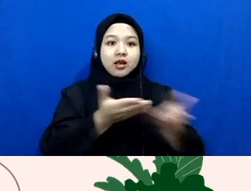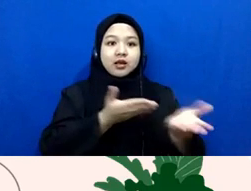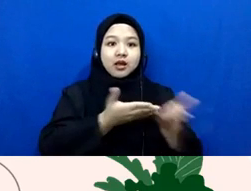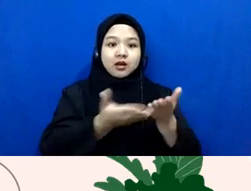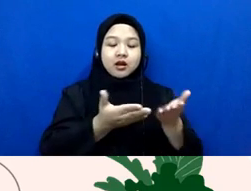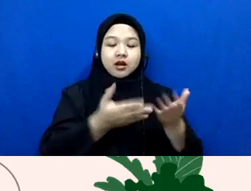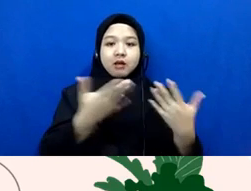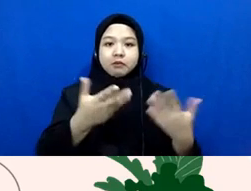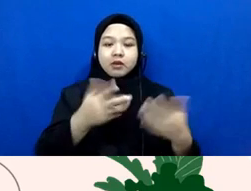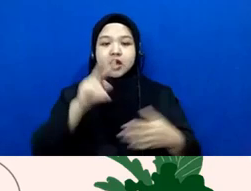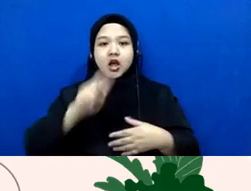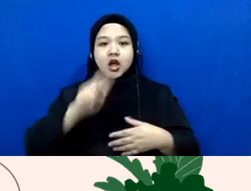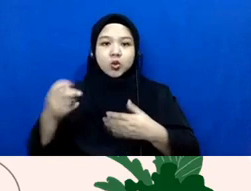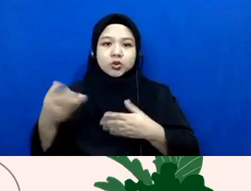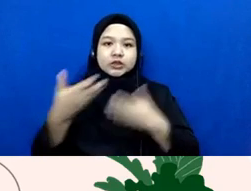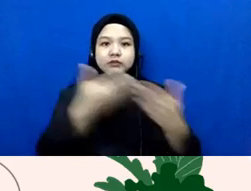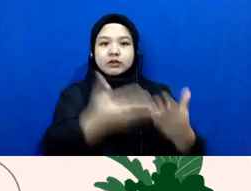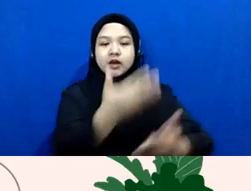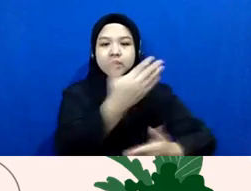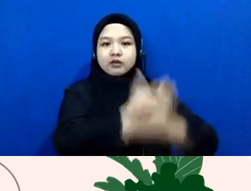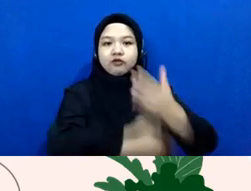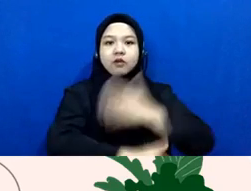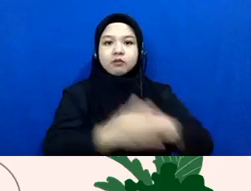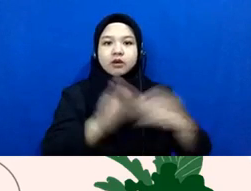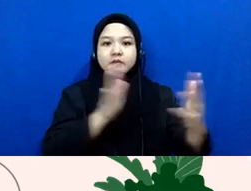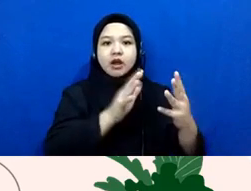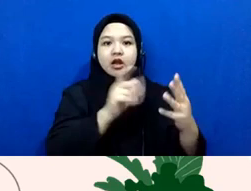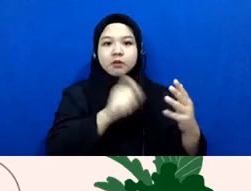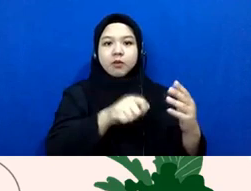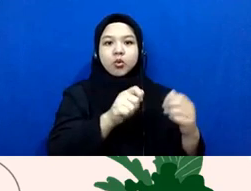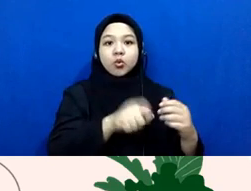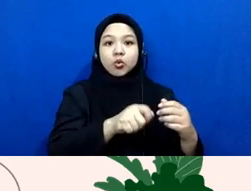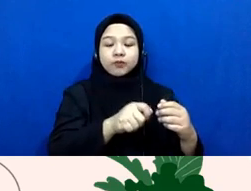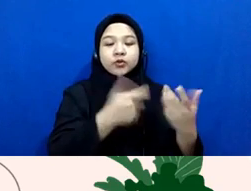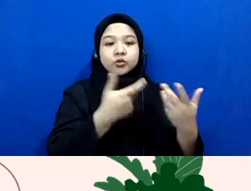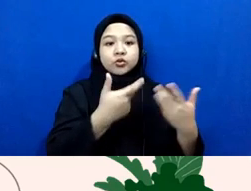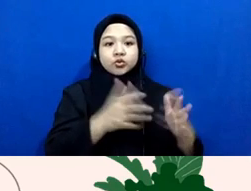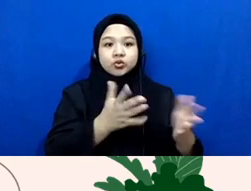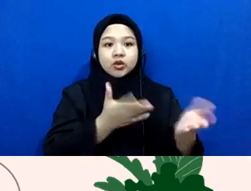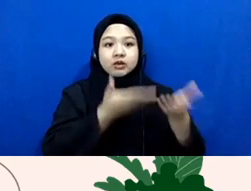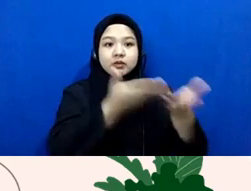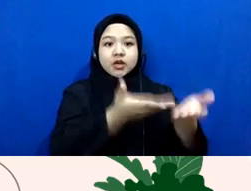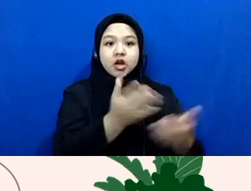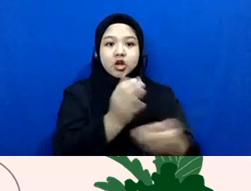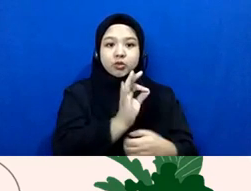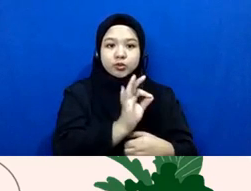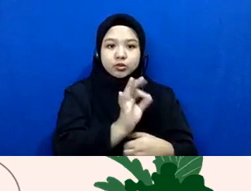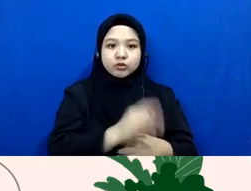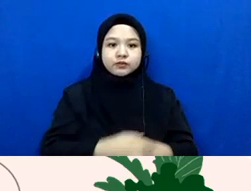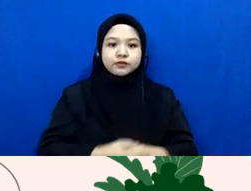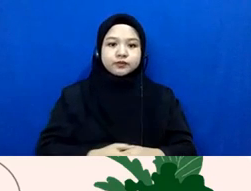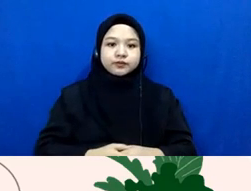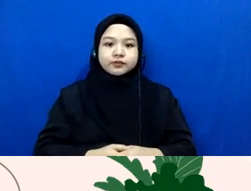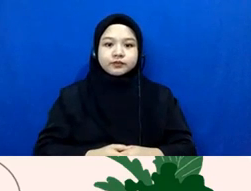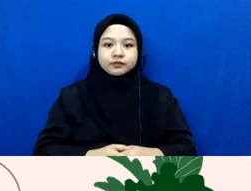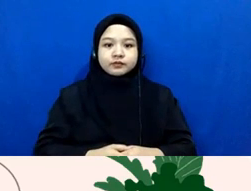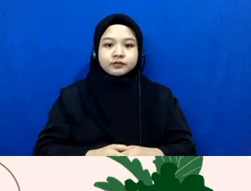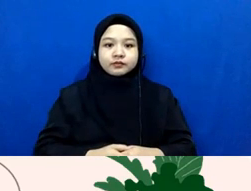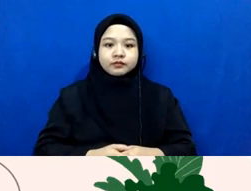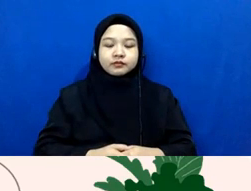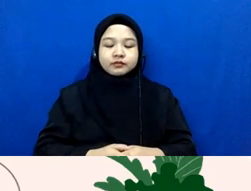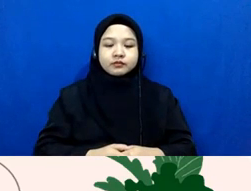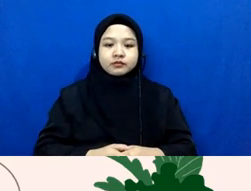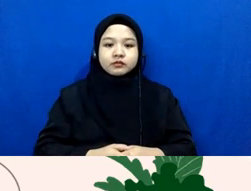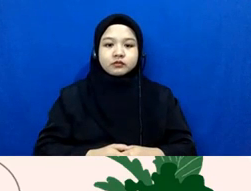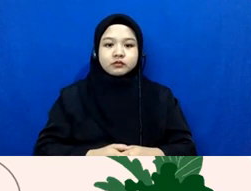diterima oleh sahabat difabel yang berhadapan dengan hukum ini telah diberikan nah tapi teman-teman